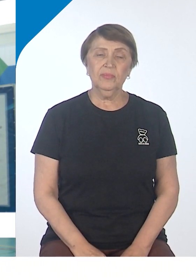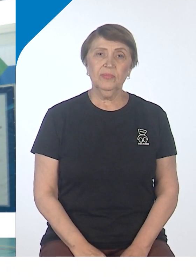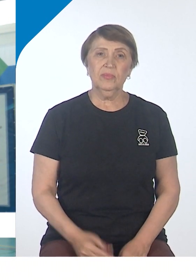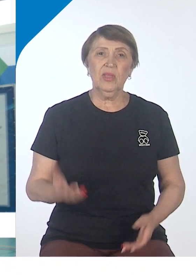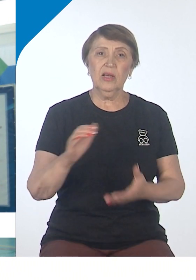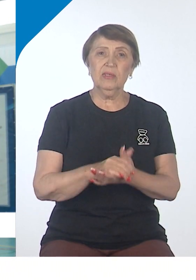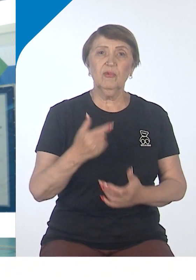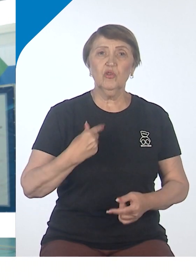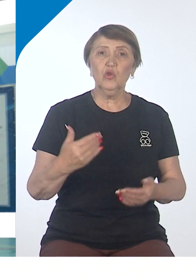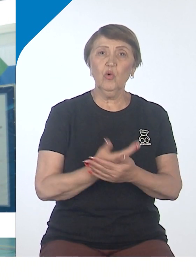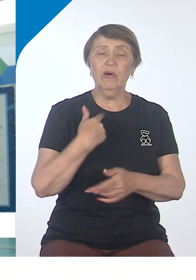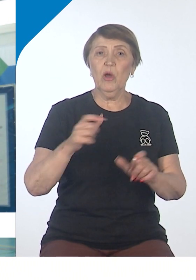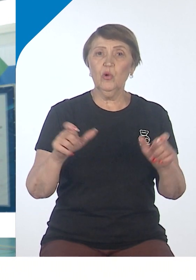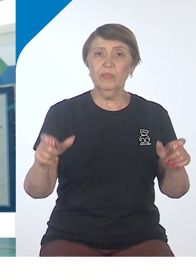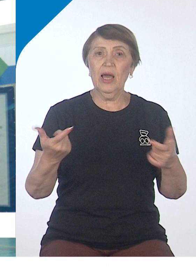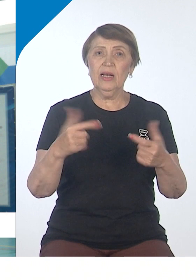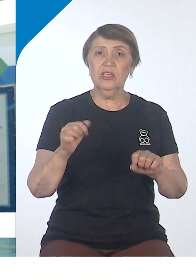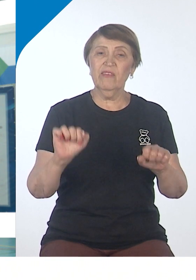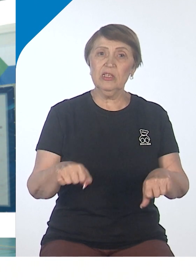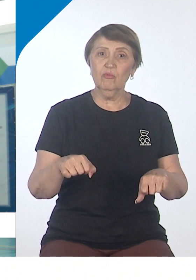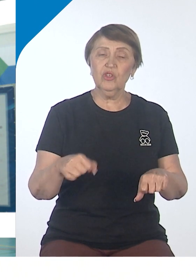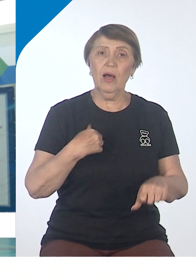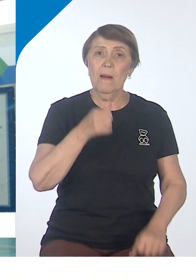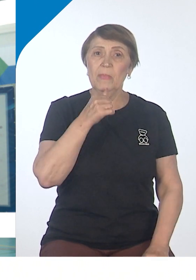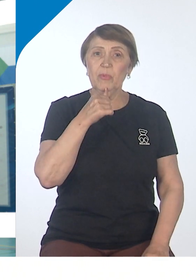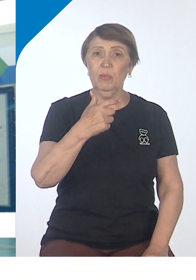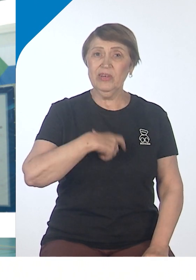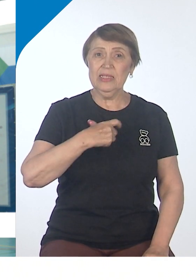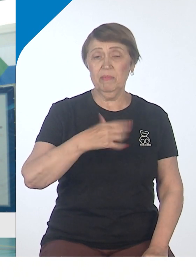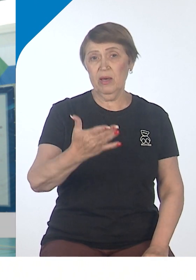знакомство с новыми людьми, где-то возможность попробовать себя.